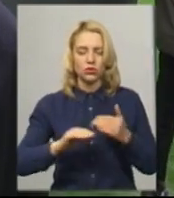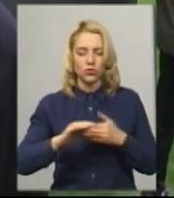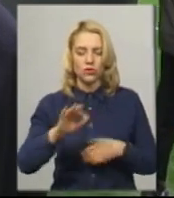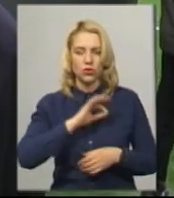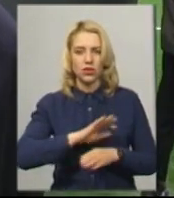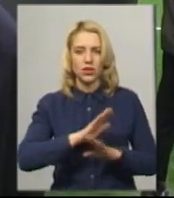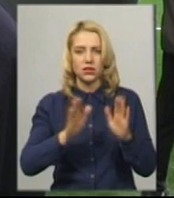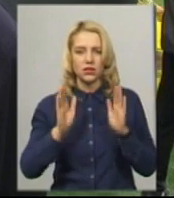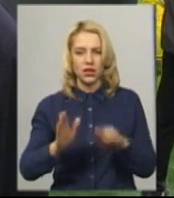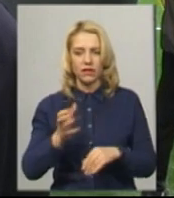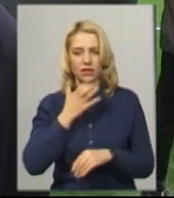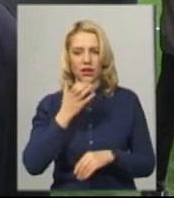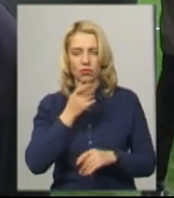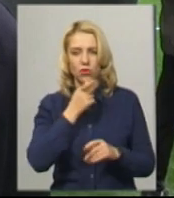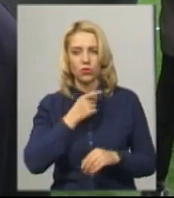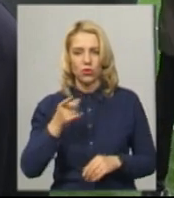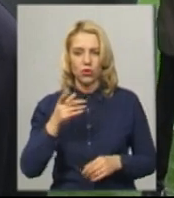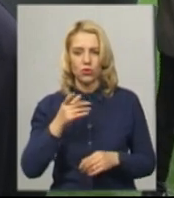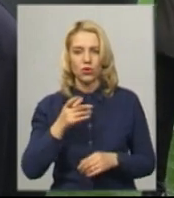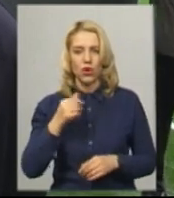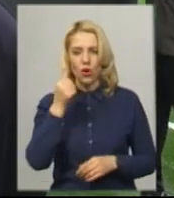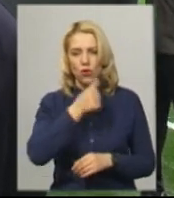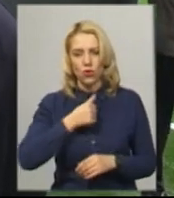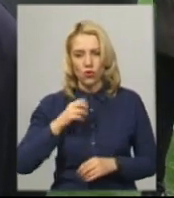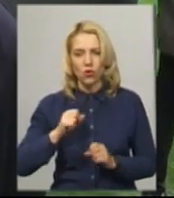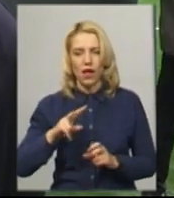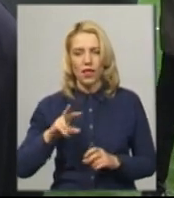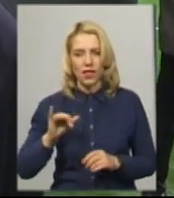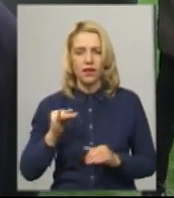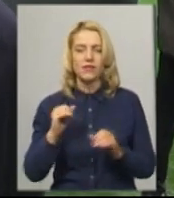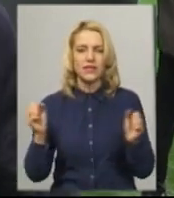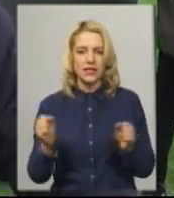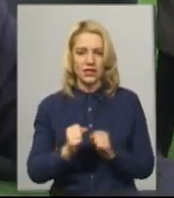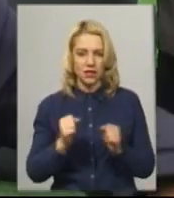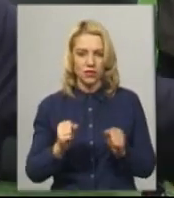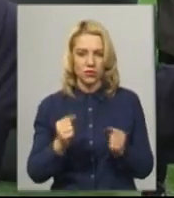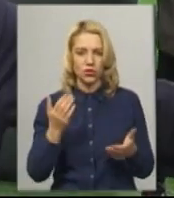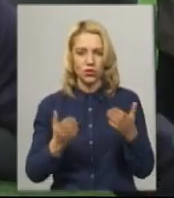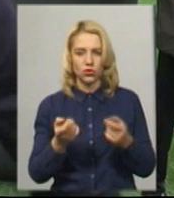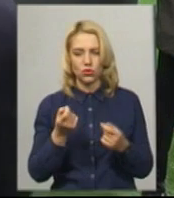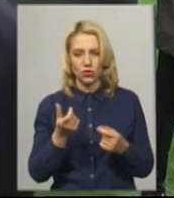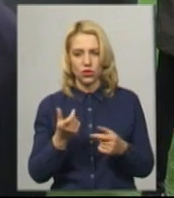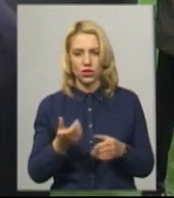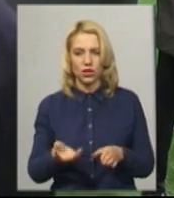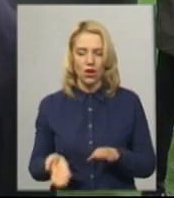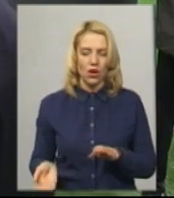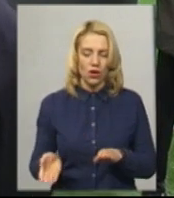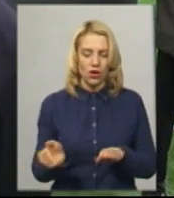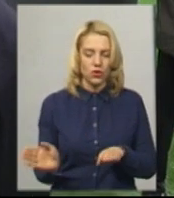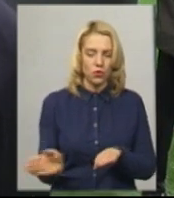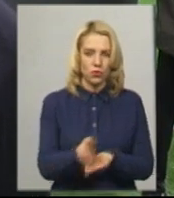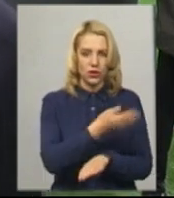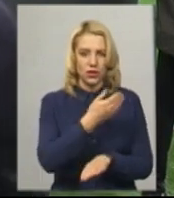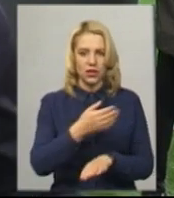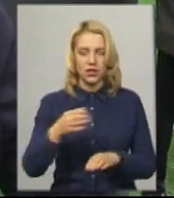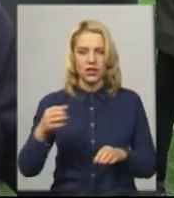не тільки в те пору вгоду, а також і взимку. Якщо трошки згорнути сніг, сонце